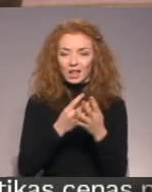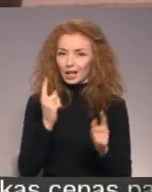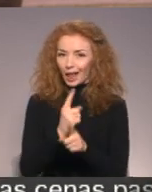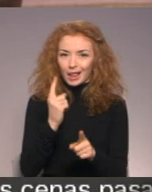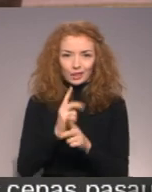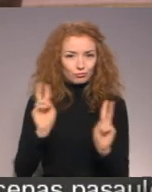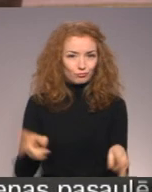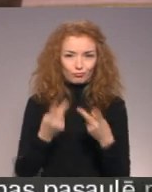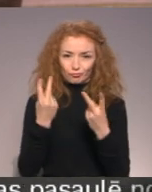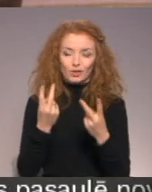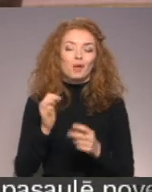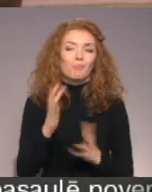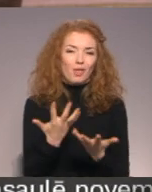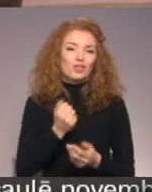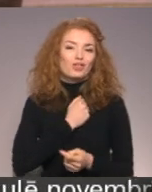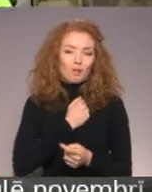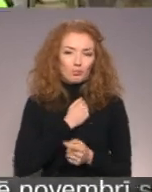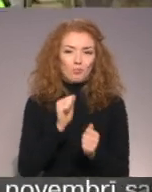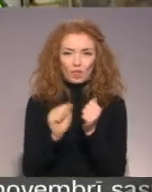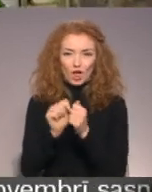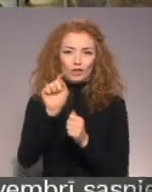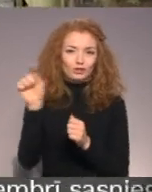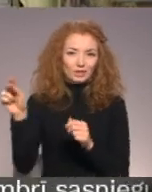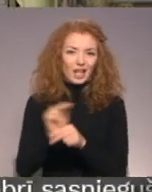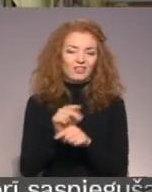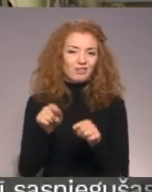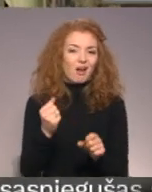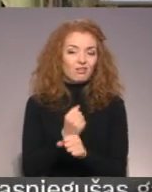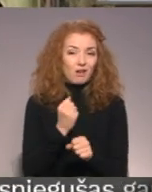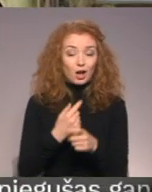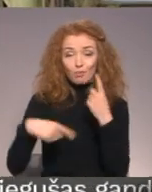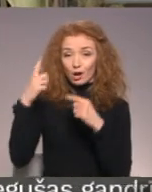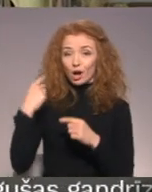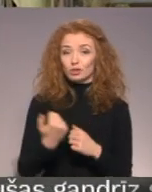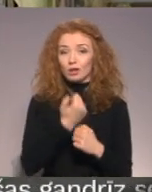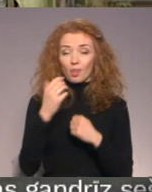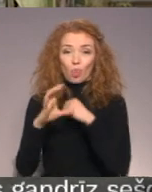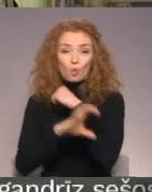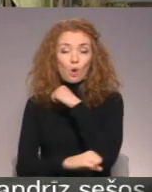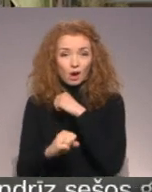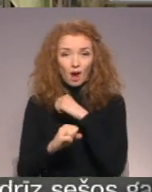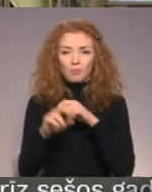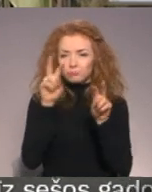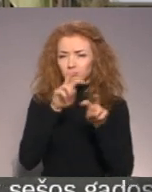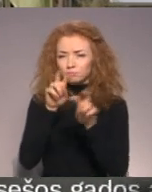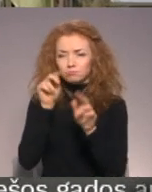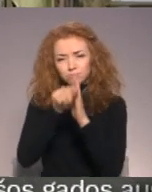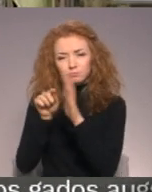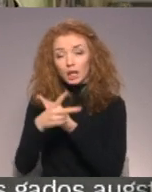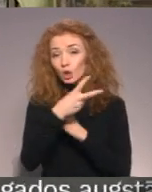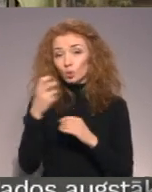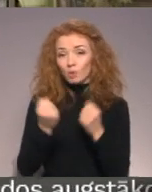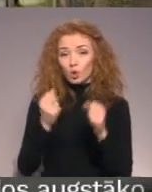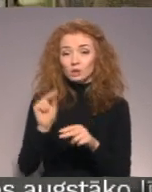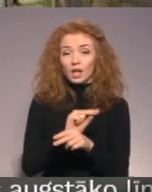dedzināt, kas, diemžēl, vēl bieži vien notiek. Pagājušā gada nogalē, pārbaudot vairāk nekā 200 autoservisu, Valsts